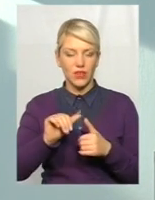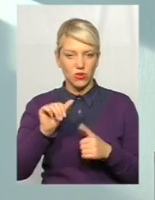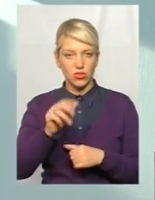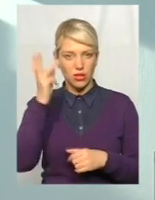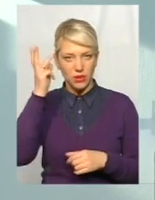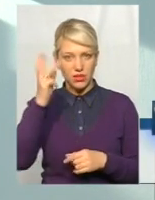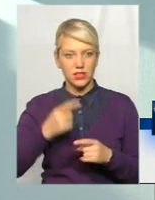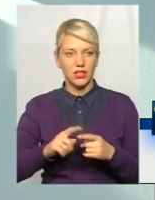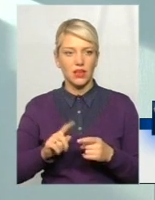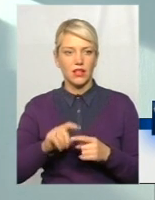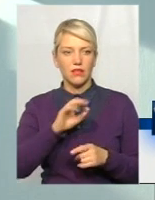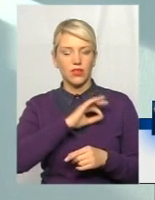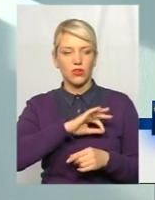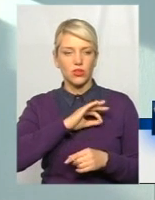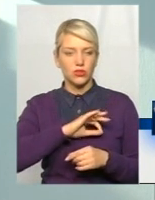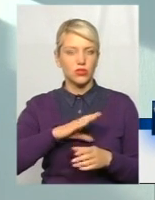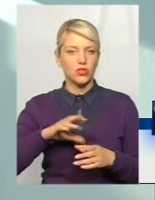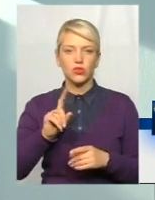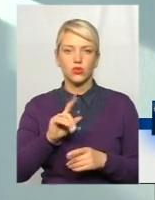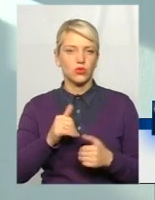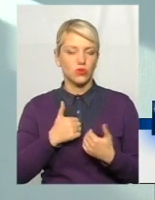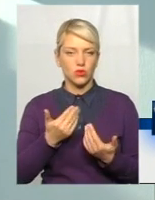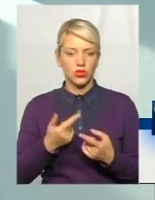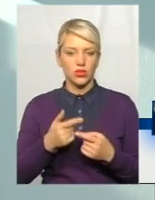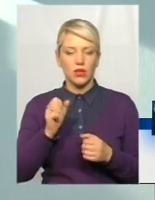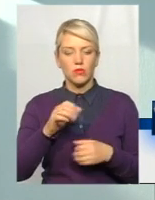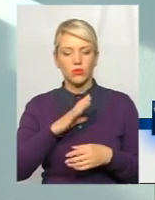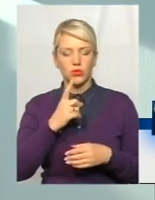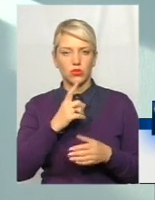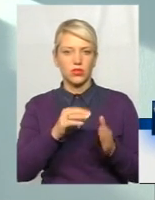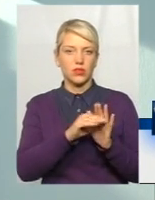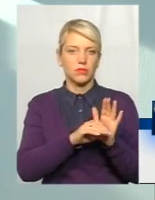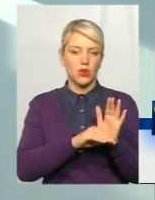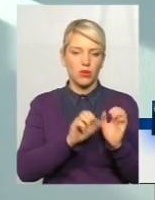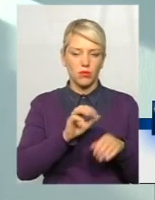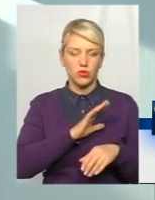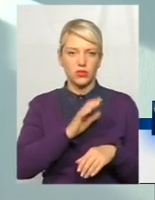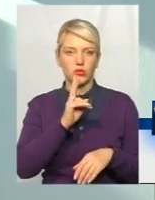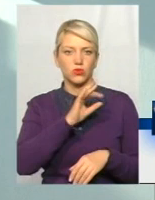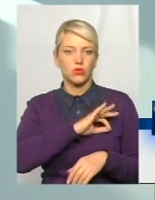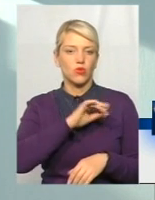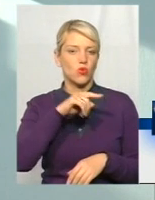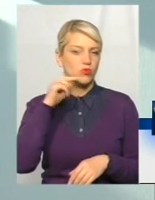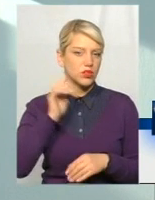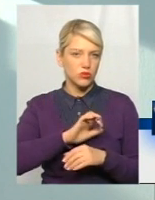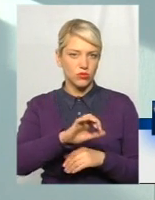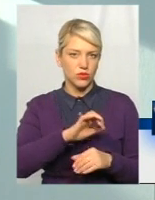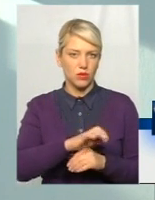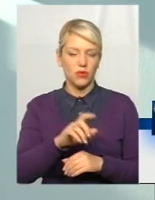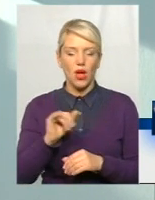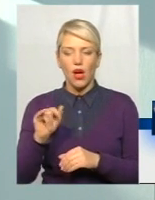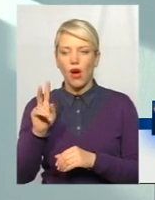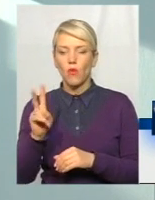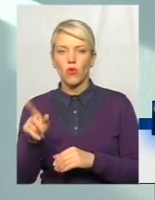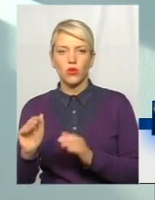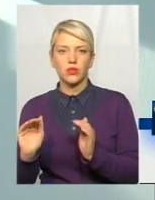всі використовують, що хочуть, чесно кажучи. В одному каналі пропівліття, це може бути російська програмна забезпечення, коїсь там взагалі, якась самописана маленька програмка, яку